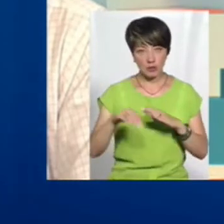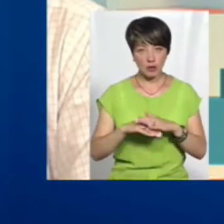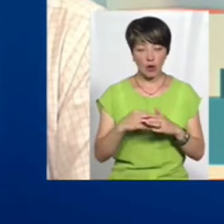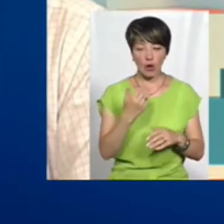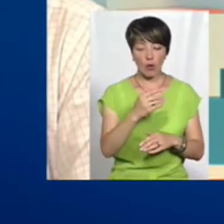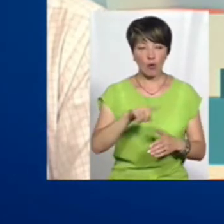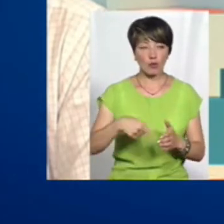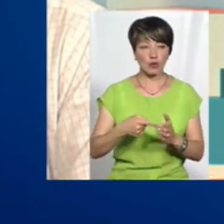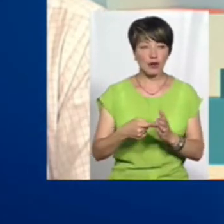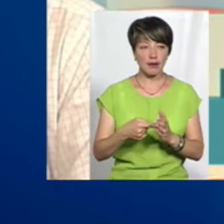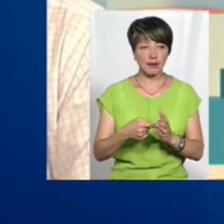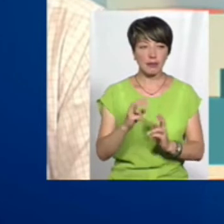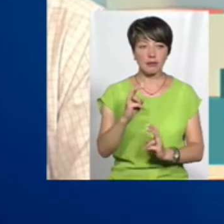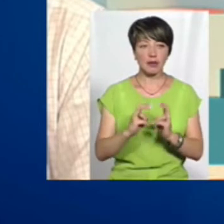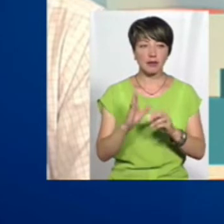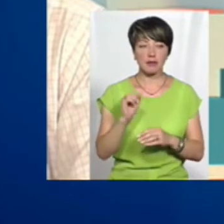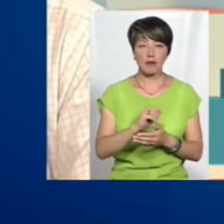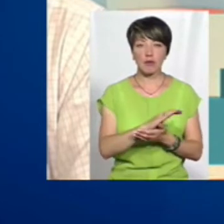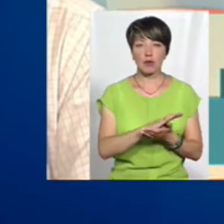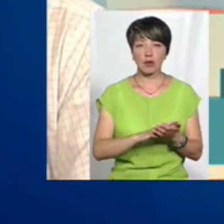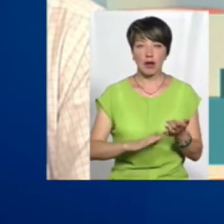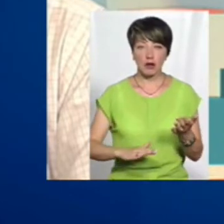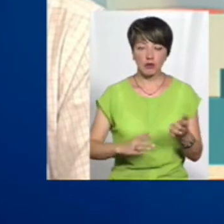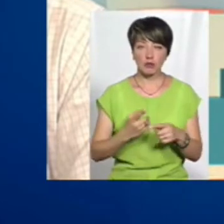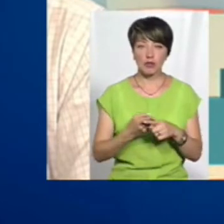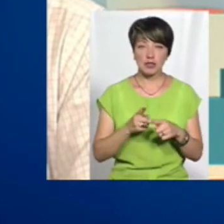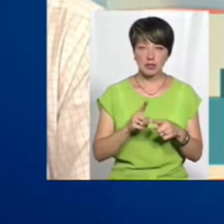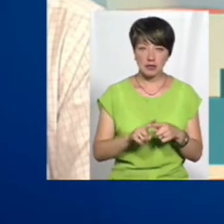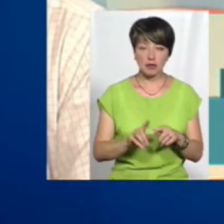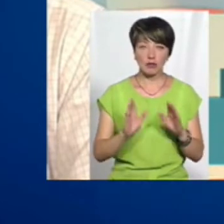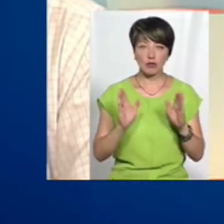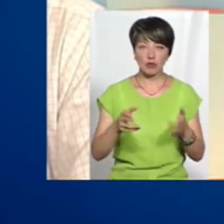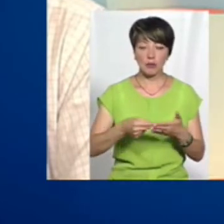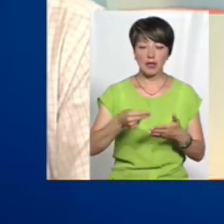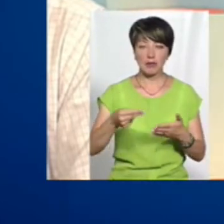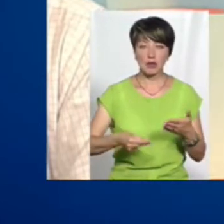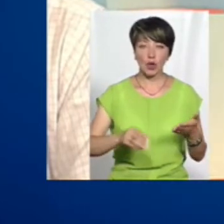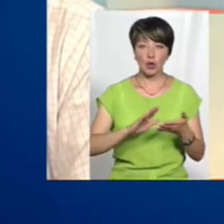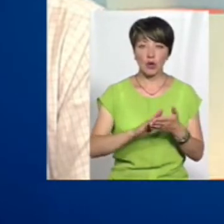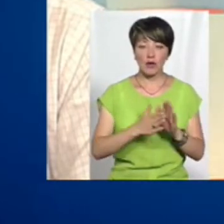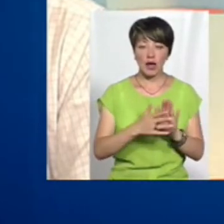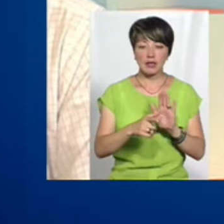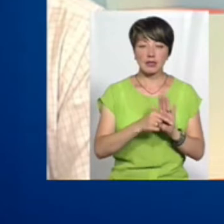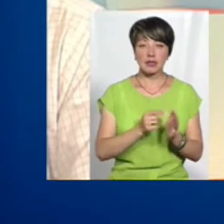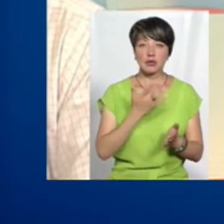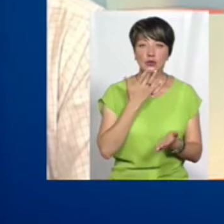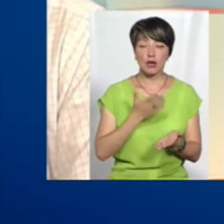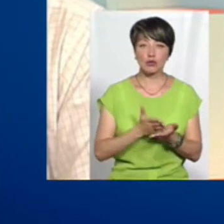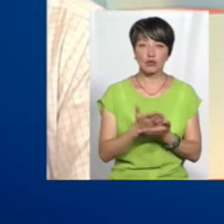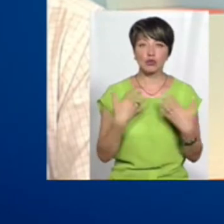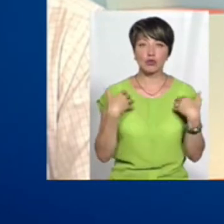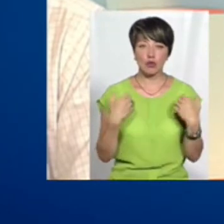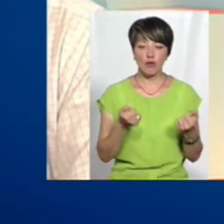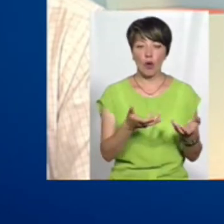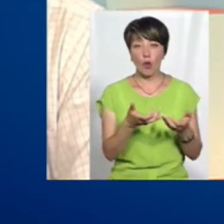комунальні неприбуткові підприємства. І в подальшому ці підприємства будуть підписувати договори з Національною службою здоров'я України